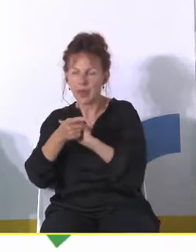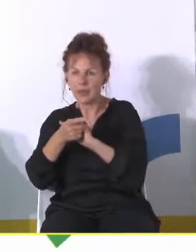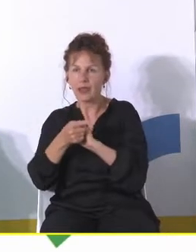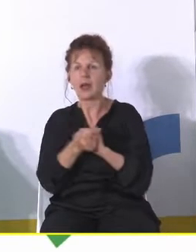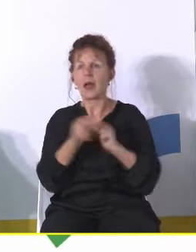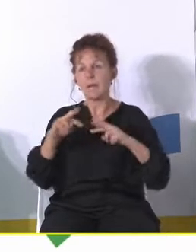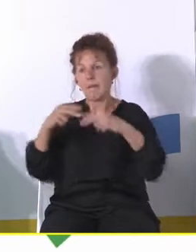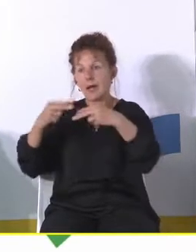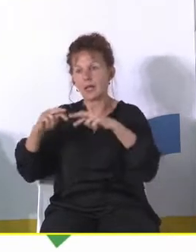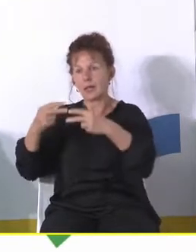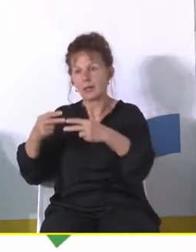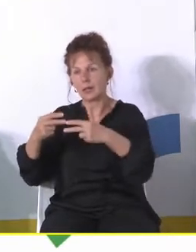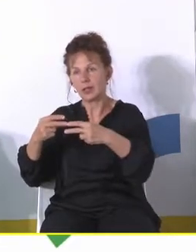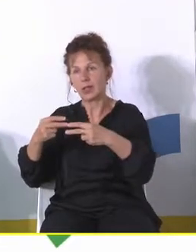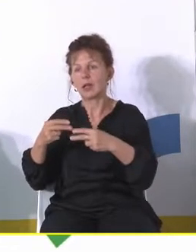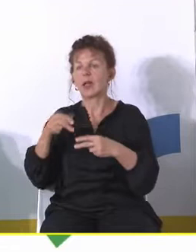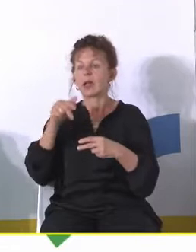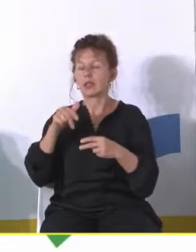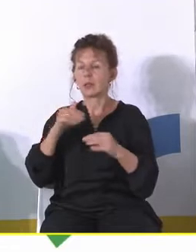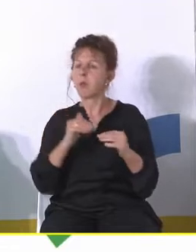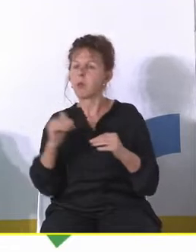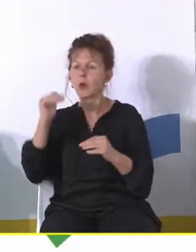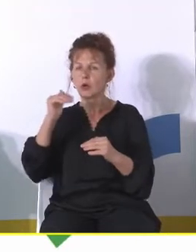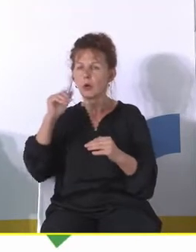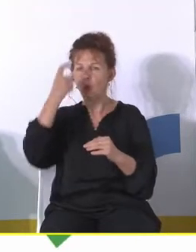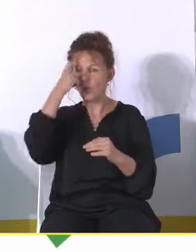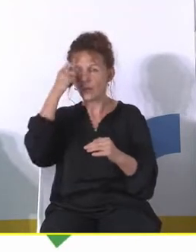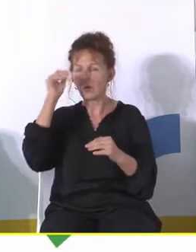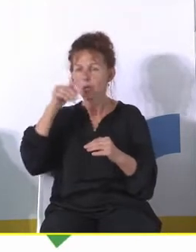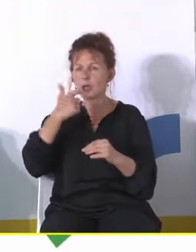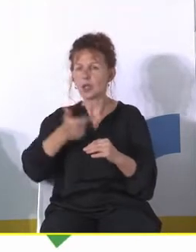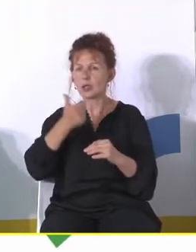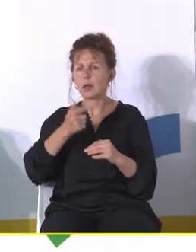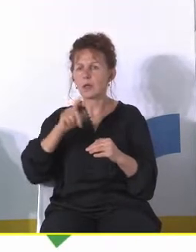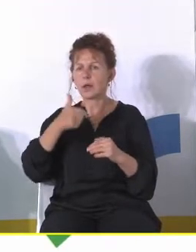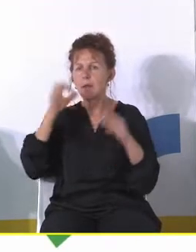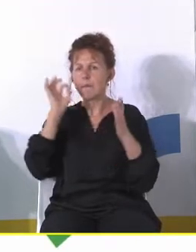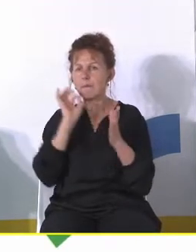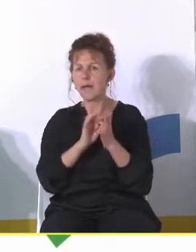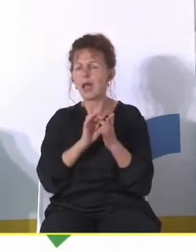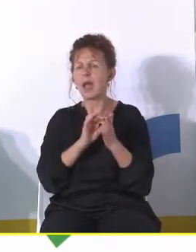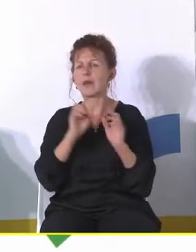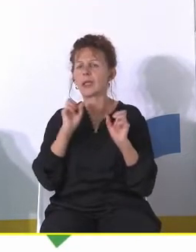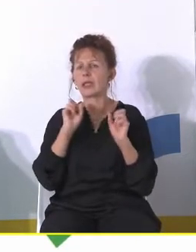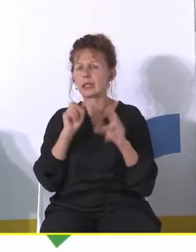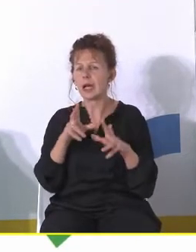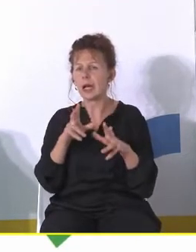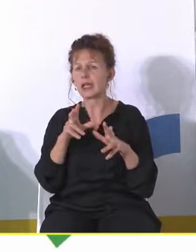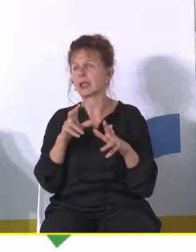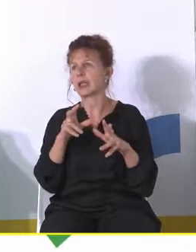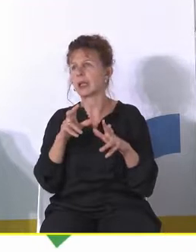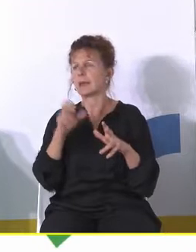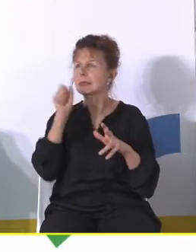tutaj z poziomu centralnego można by było wiele zrobić żeby pewne takie już zastane